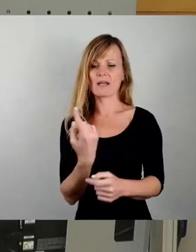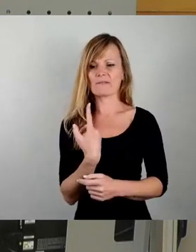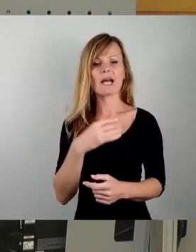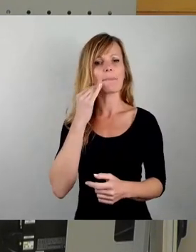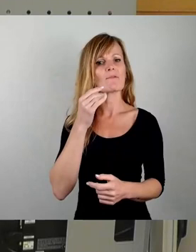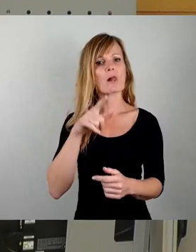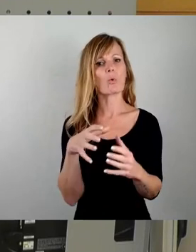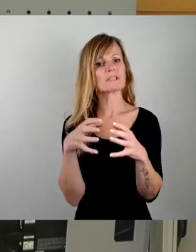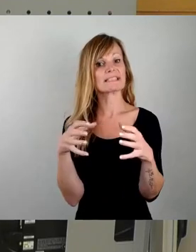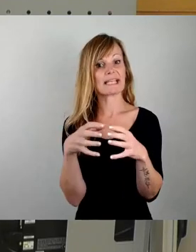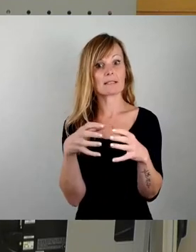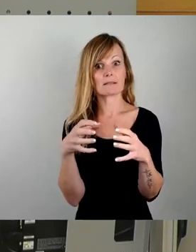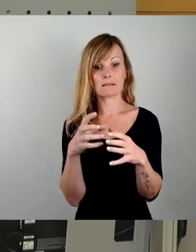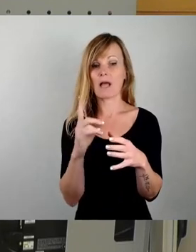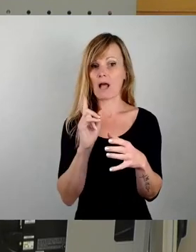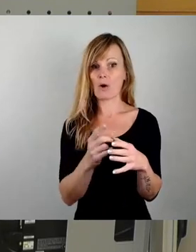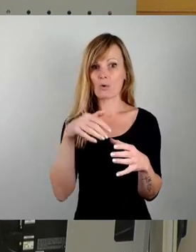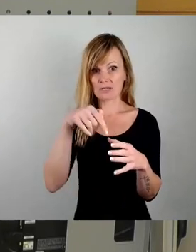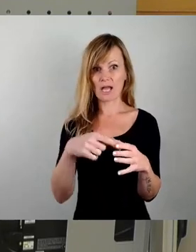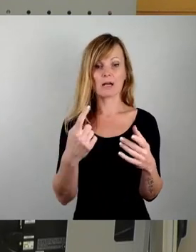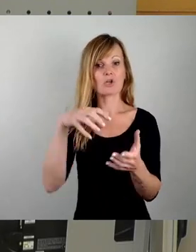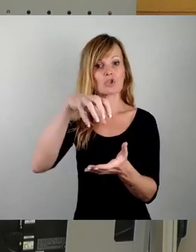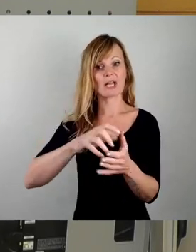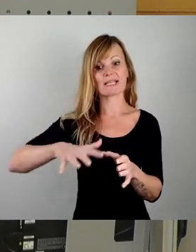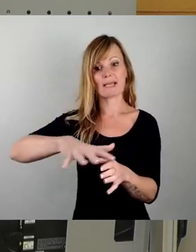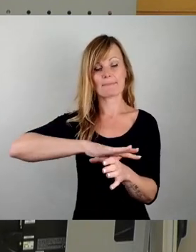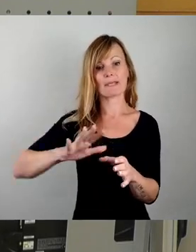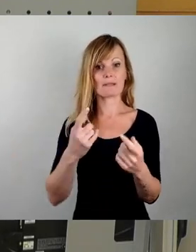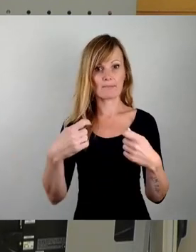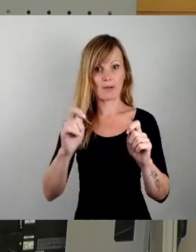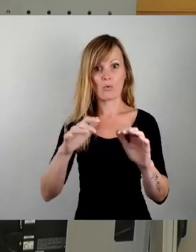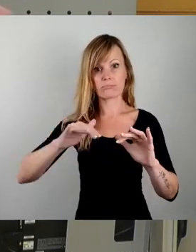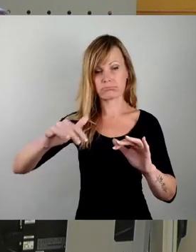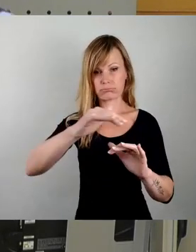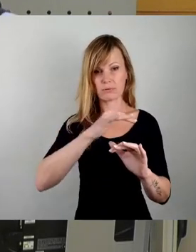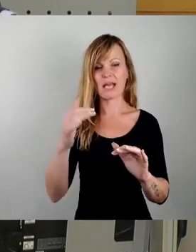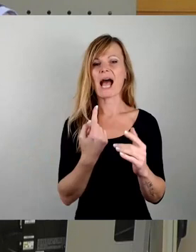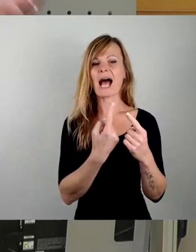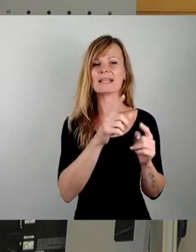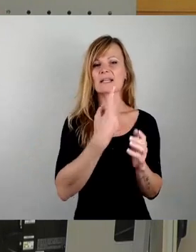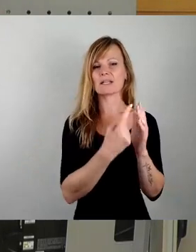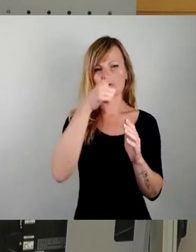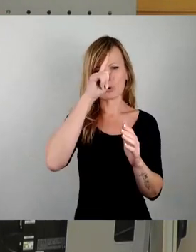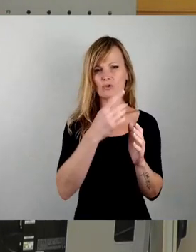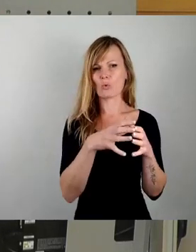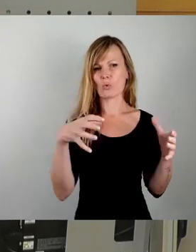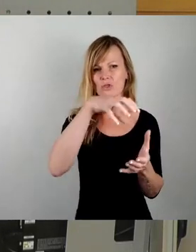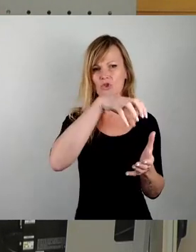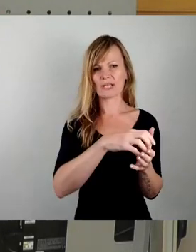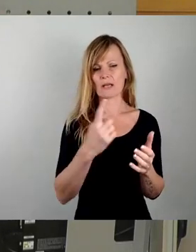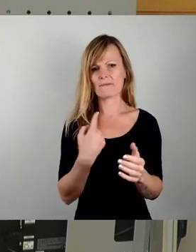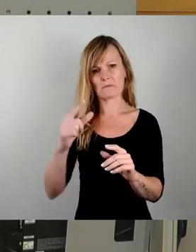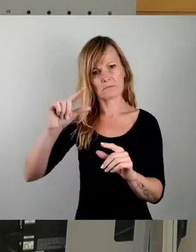auch im bebauten Stadtgebiet. Die liegt deutlich unter der von anderen deutschen Großstädten. Wir haben irgendwie ein Drittel der Bevölkerungsdichte von